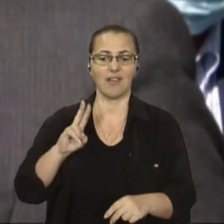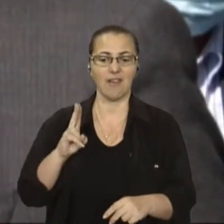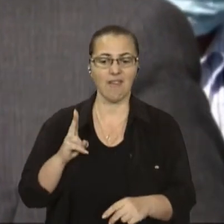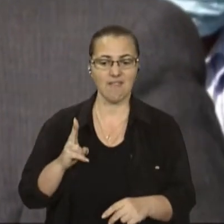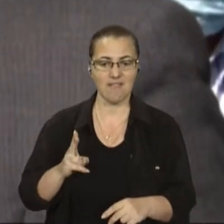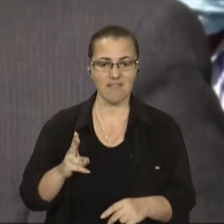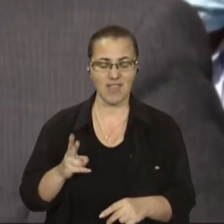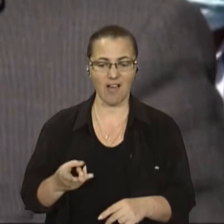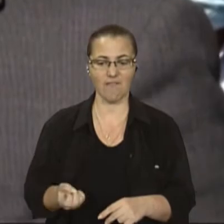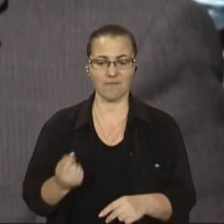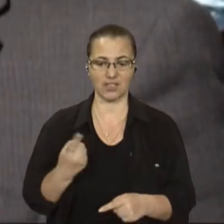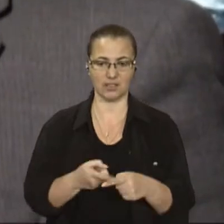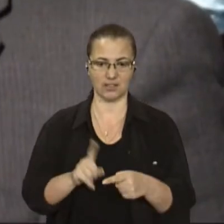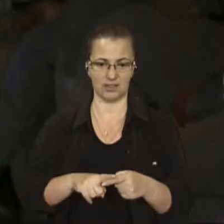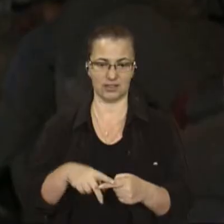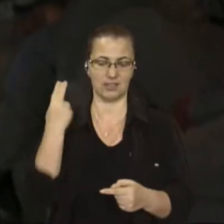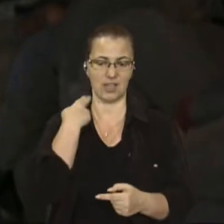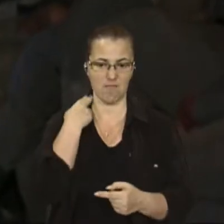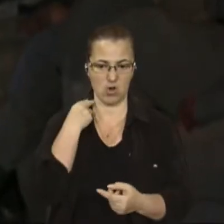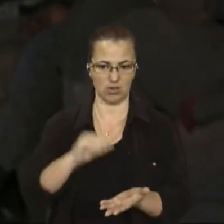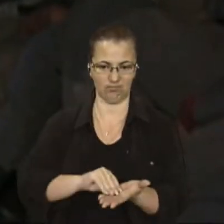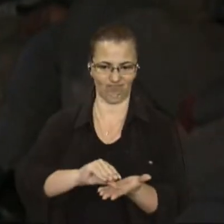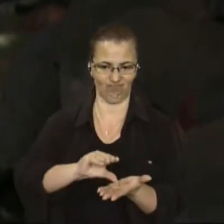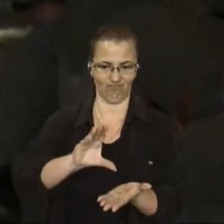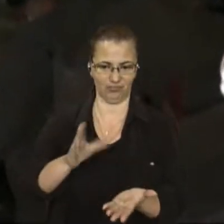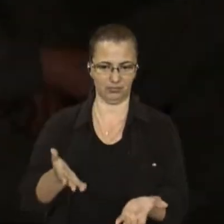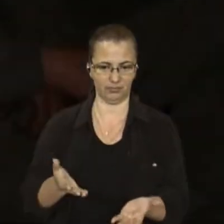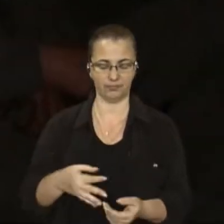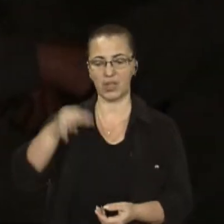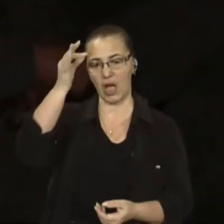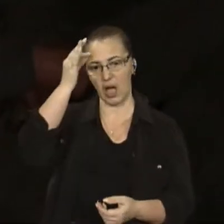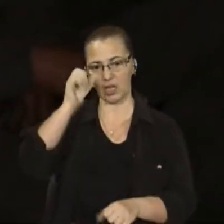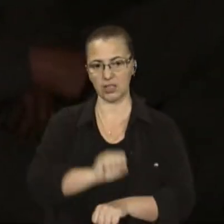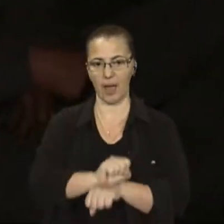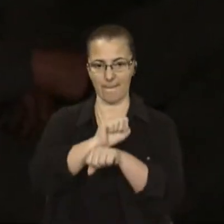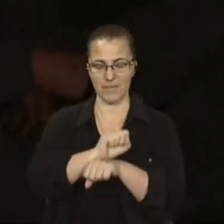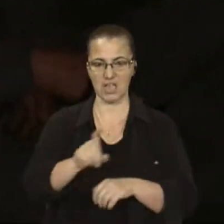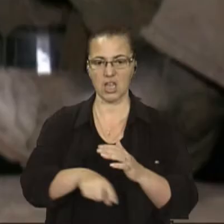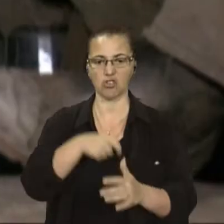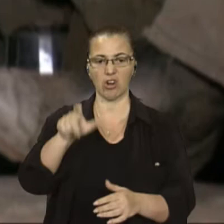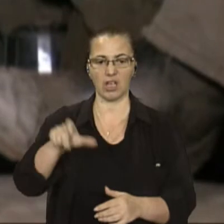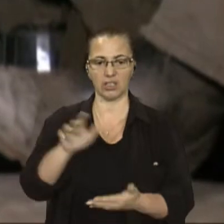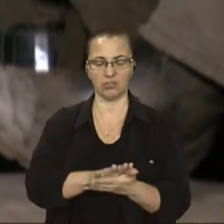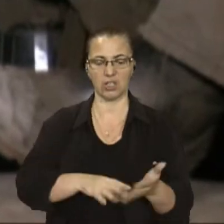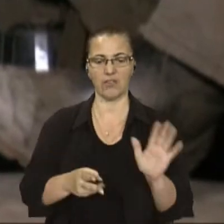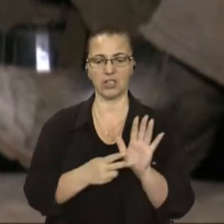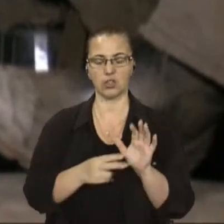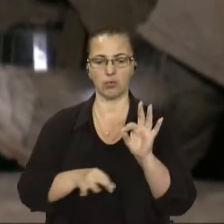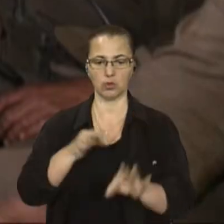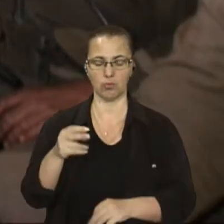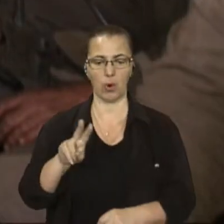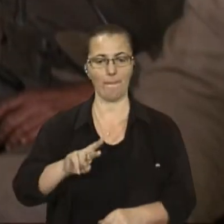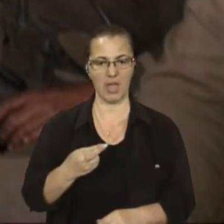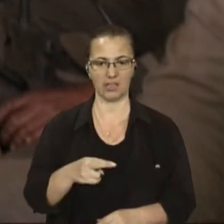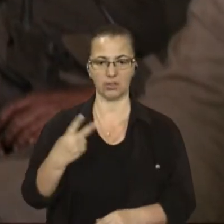ця заборгованість накопичена. Нагадаю, пікет шахтарів триває сьому добу. У п'ятницю 28